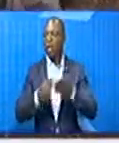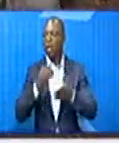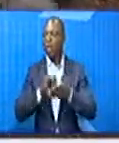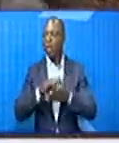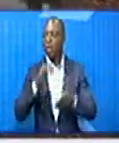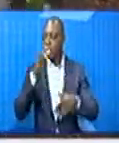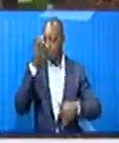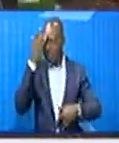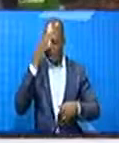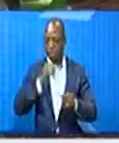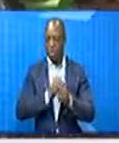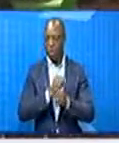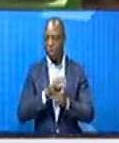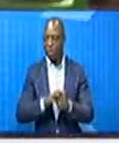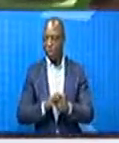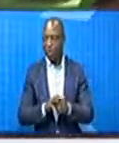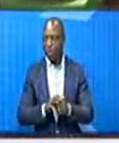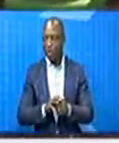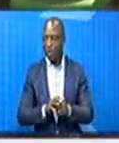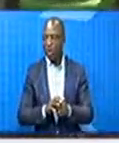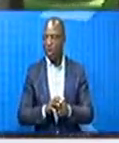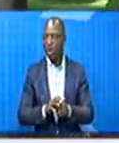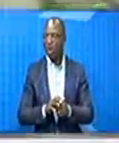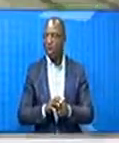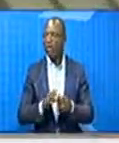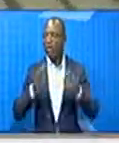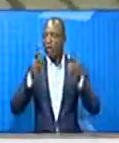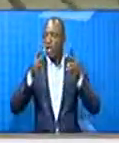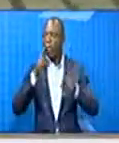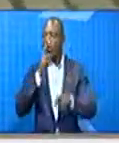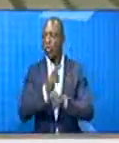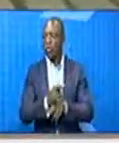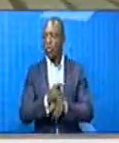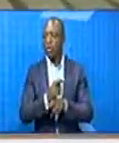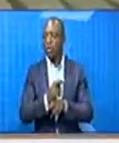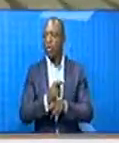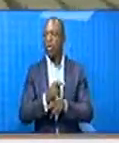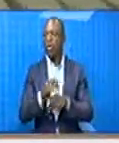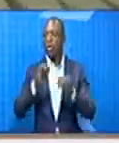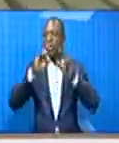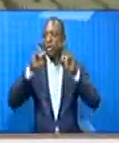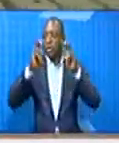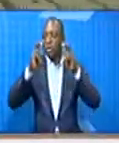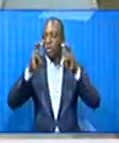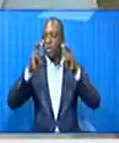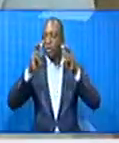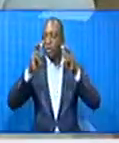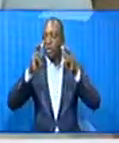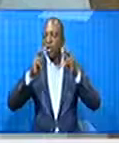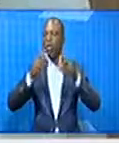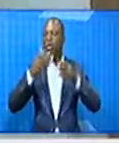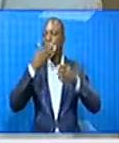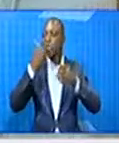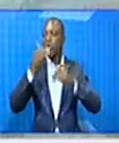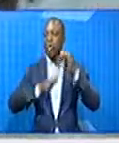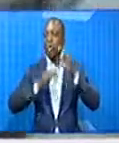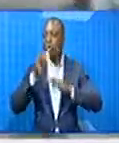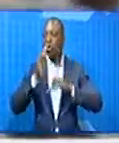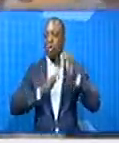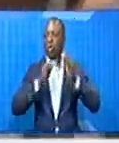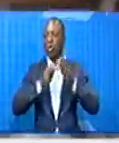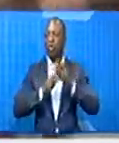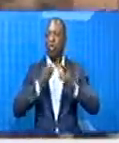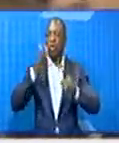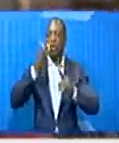sanitaire de la COVID-19, d'où le thème retenu et qui s'intitule « Mieux reconstruire vers un monde